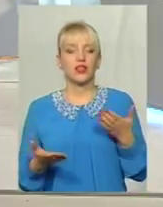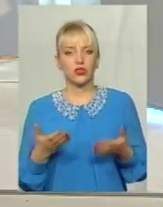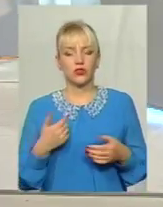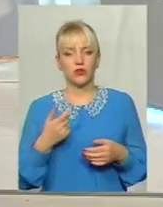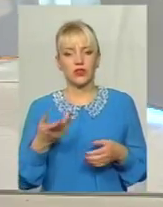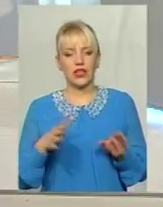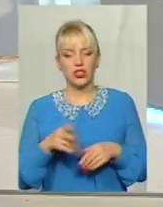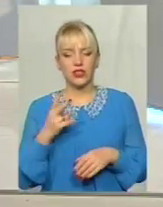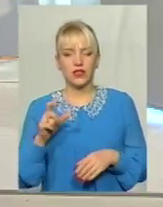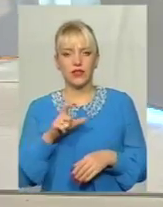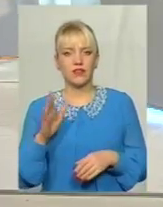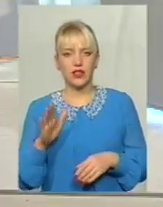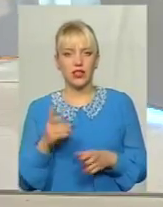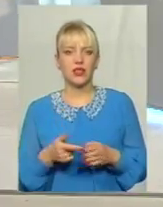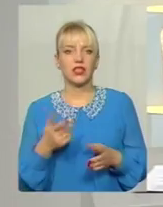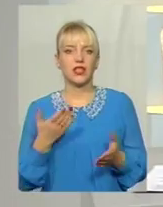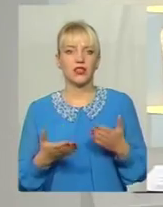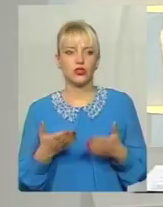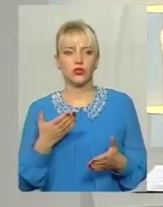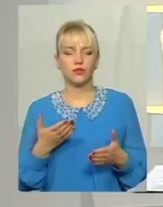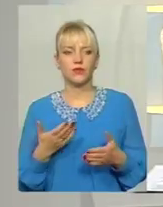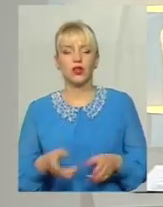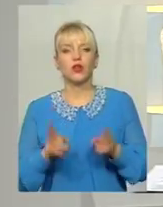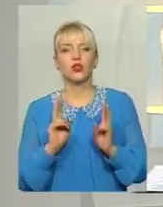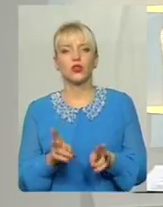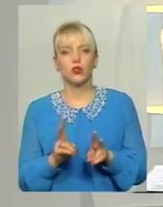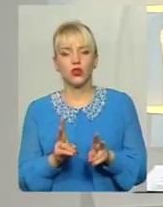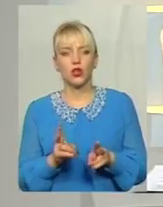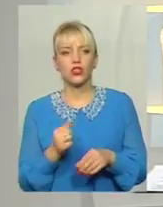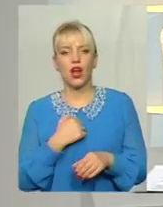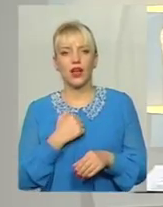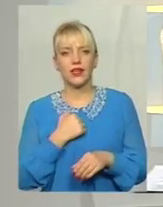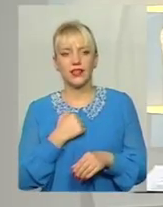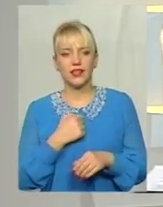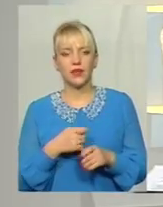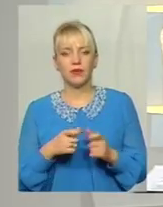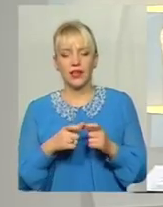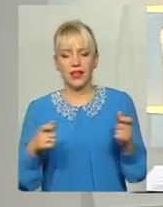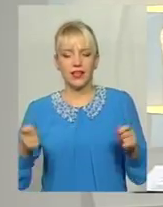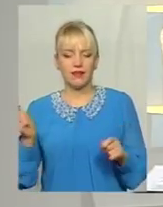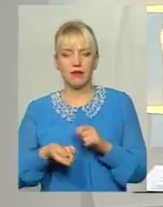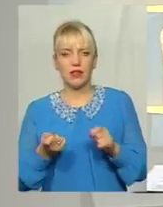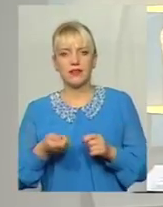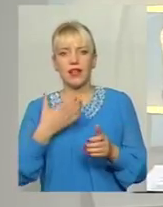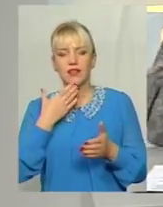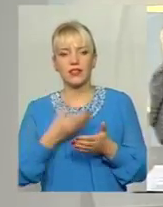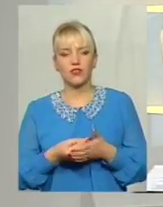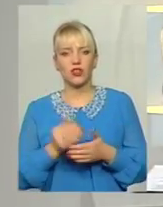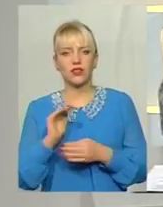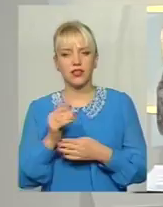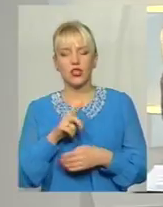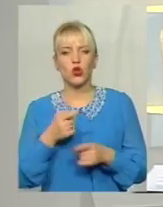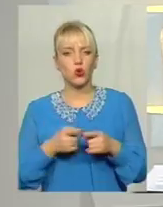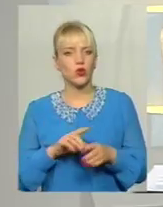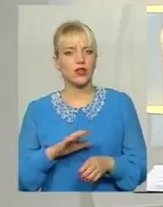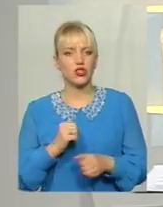Знову зачепити ситуацію Хто жаліє Ремінця для своєї дитини Не шкодує дитини Дехто